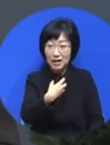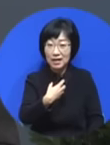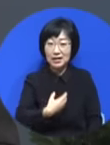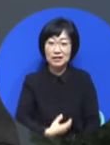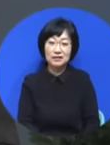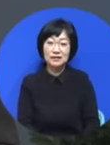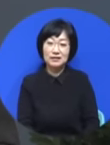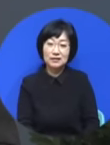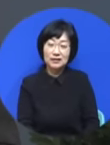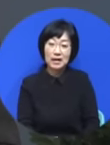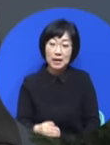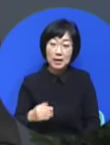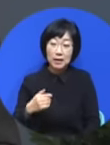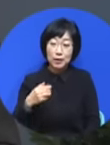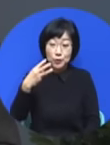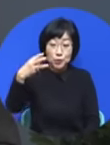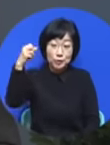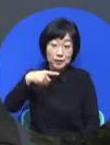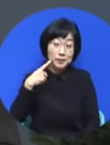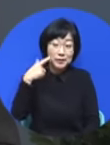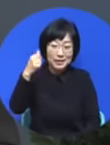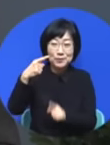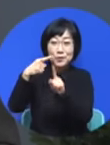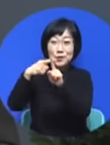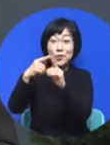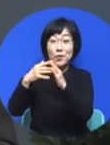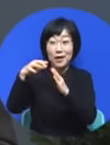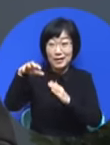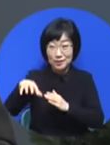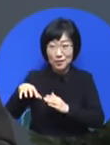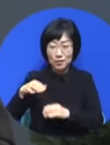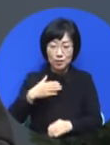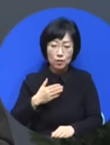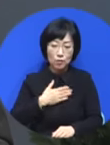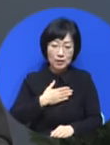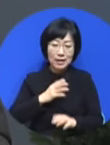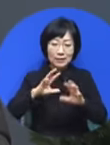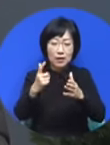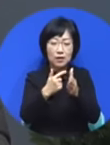그래서 목사님 교회가 교인들이 와서 기도해달라는 거예요.